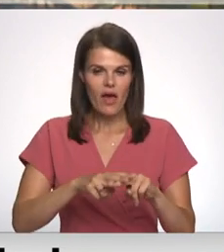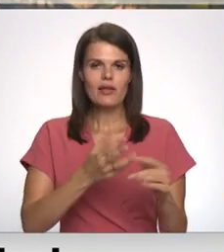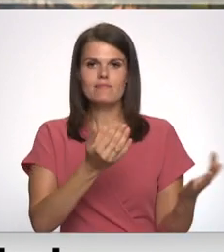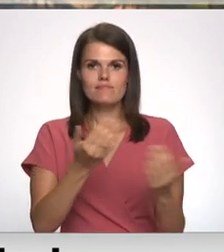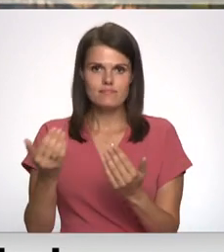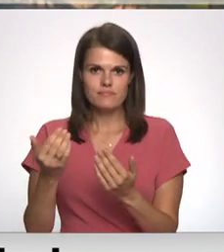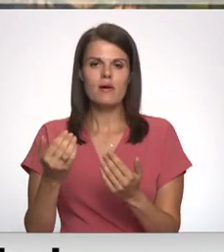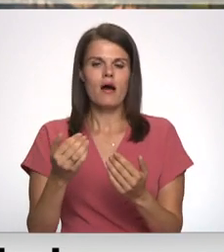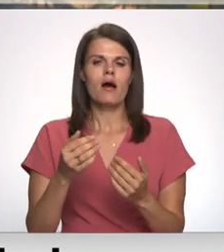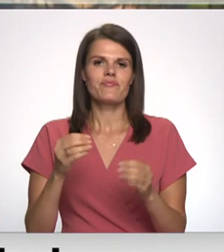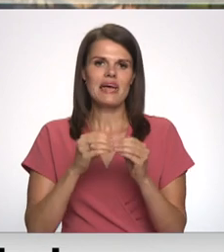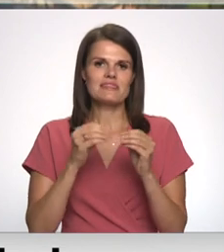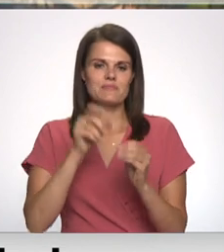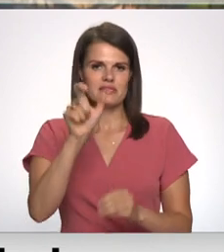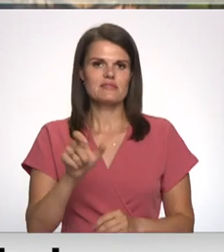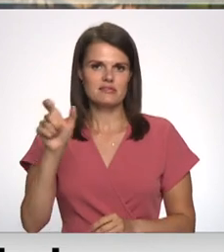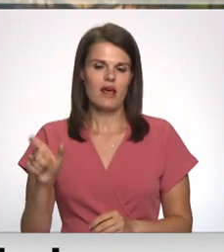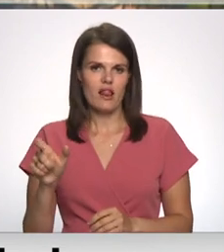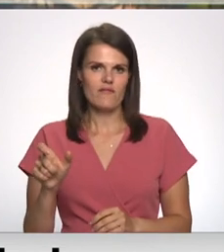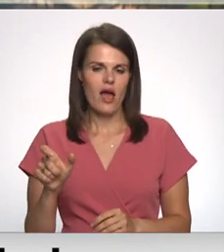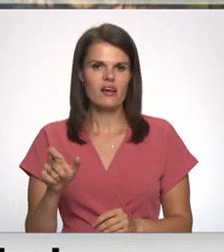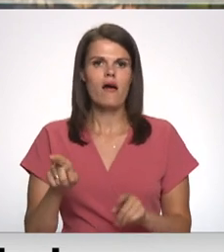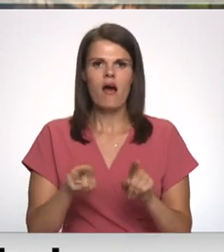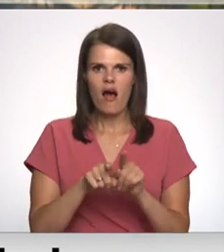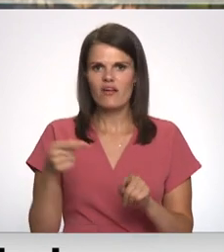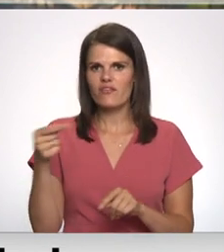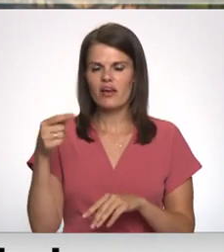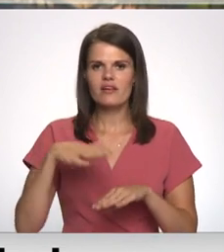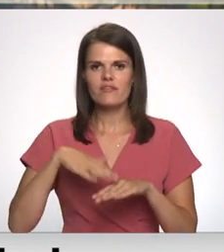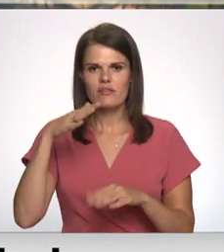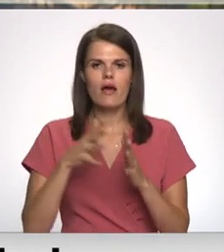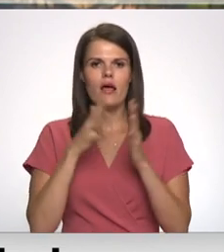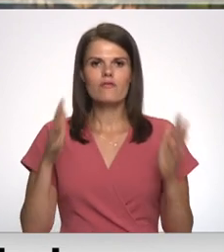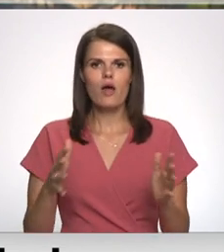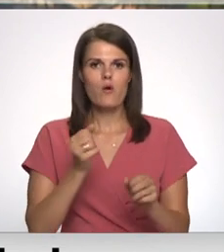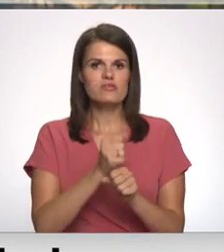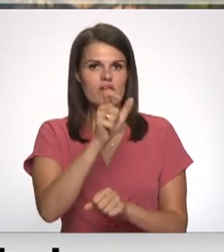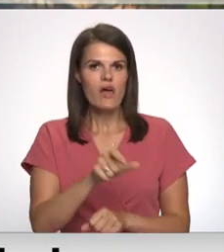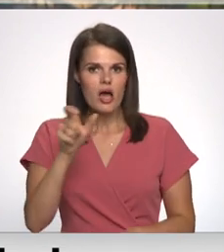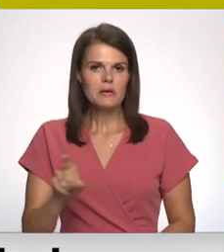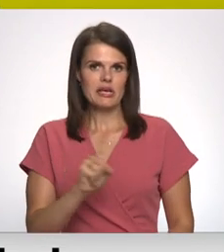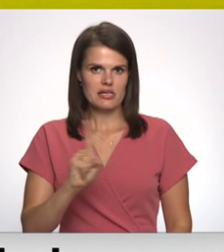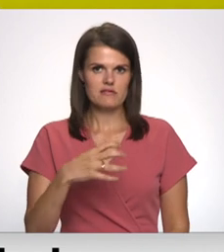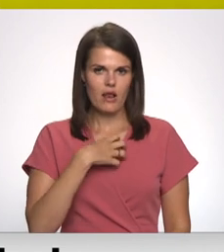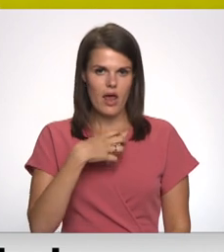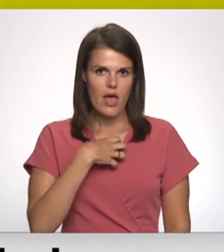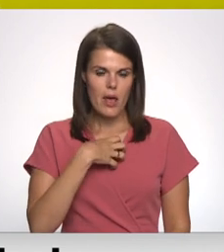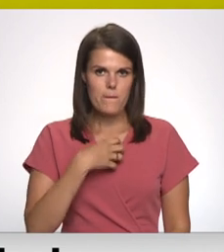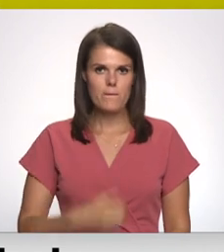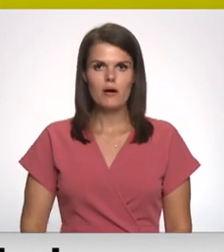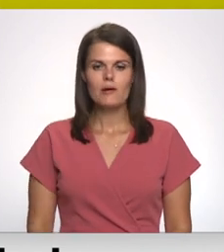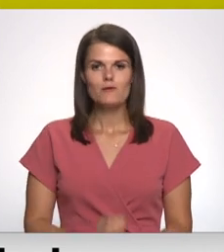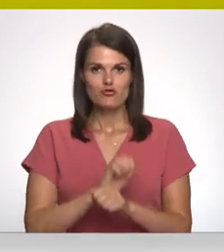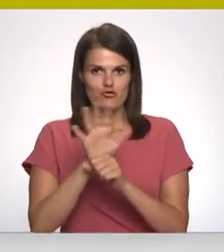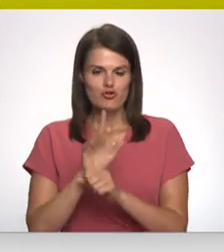vairāk par desmit. Situācija negatīvi ietekmējot arī tas, ka daudzi darbinieki slimojot. Covid